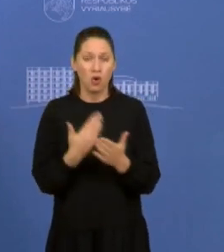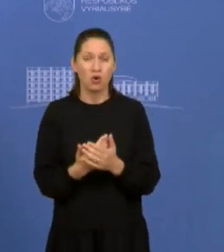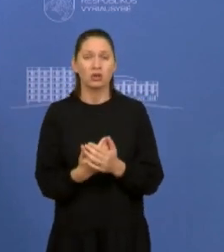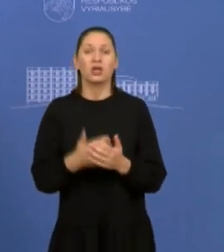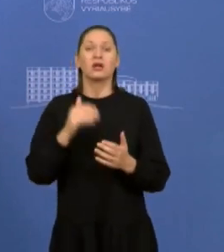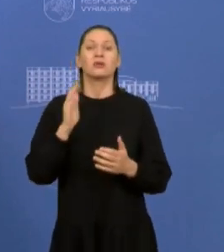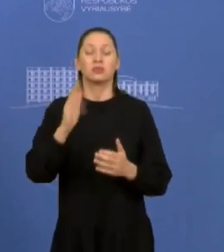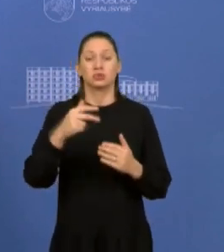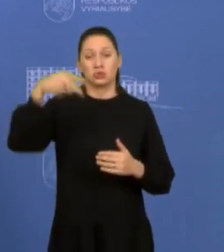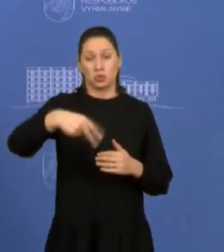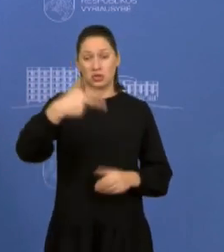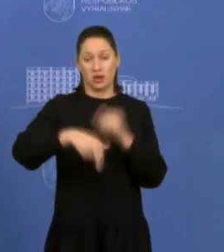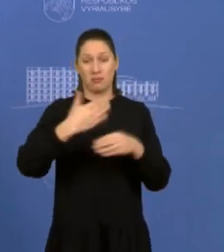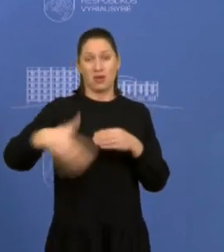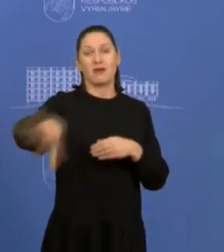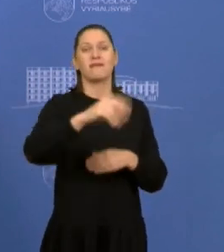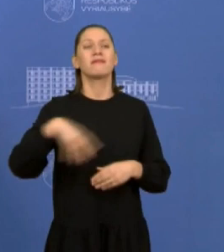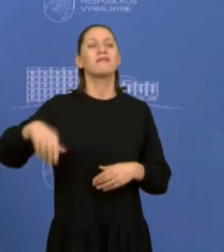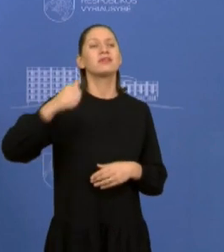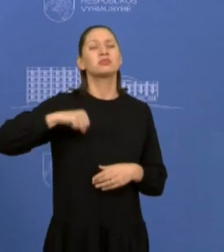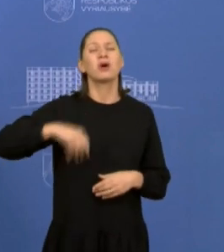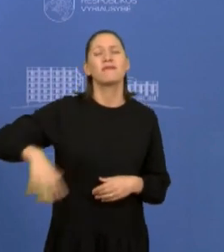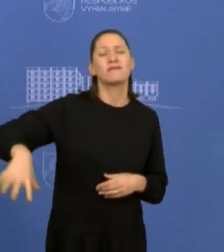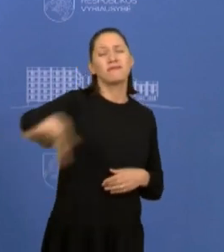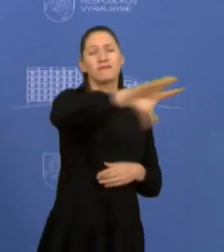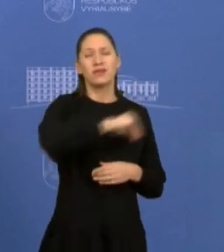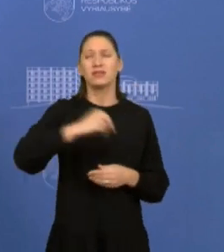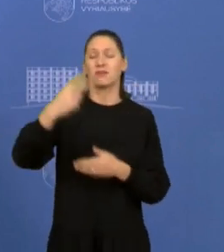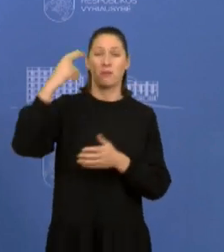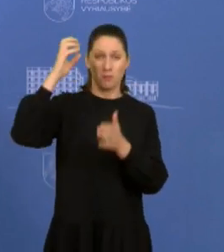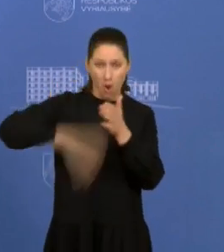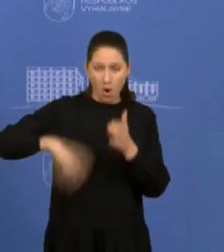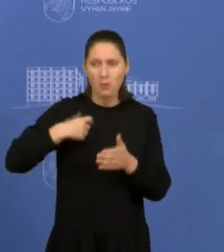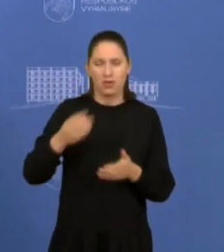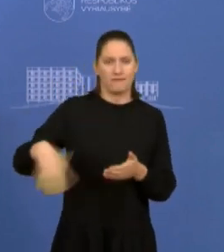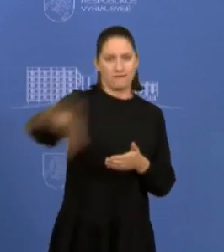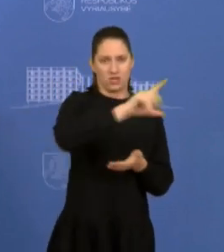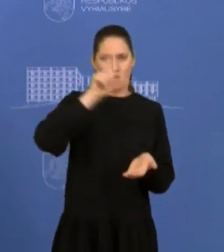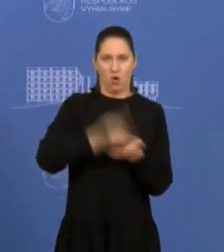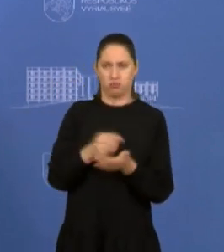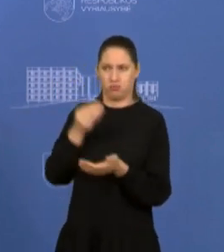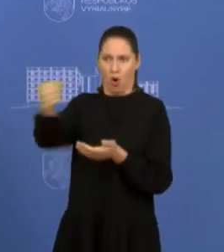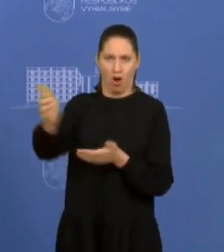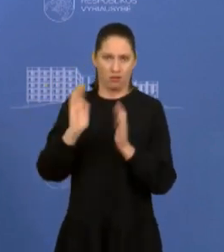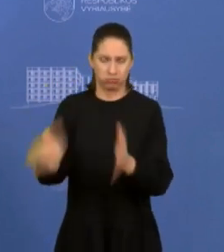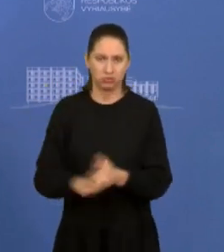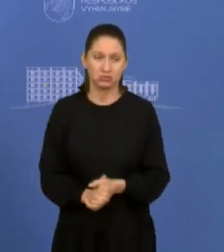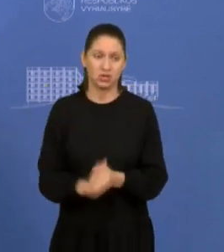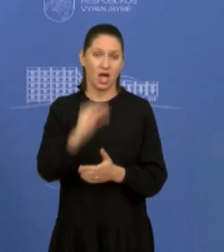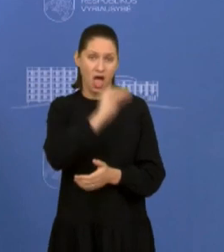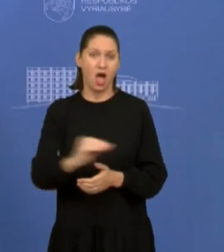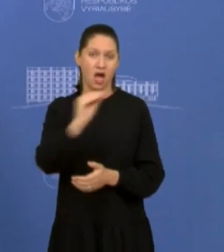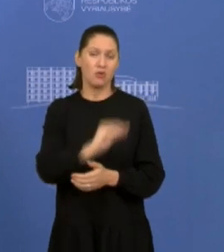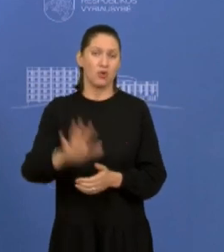už sankcijas, o visi mokėsčių mokėtųjai už nesumažintą taršą. Ir mes, nu, čia yra formalų susipareigojimai Europoje.